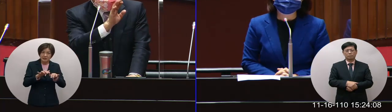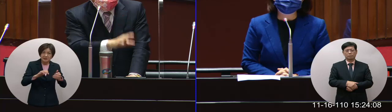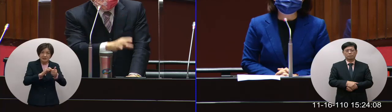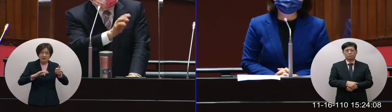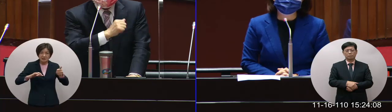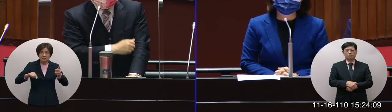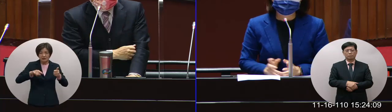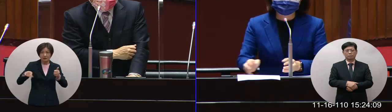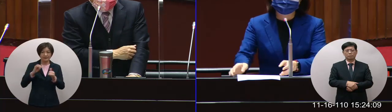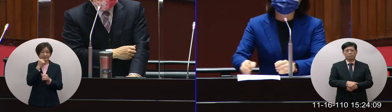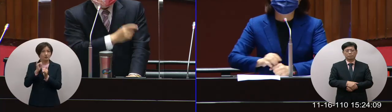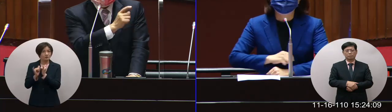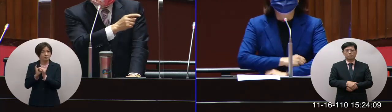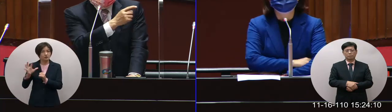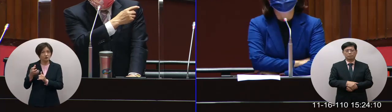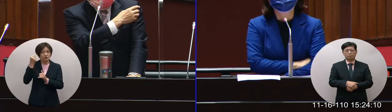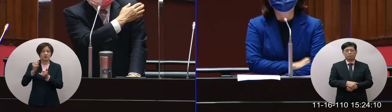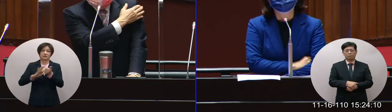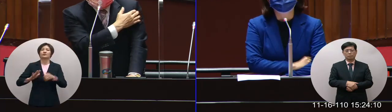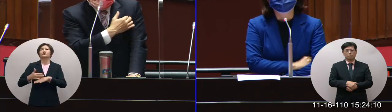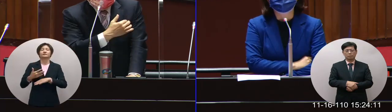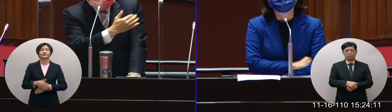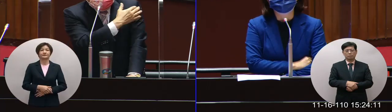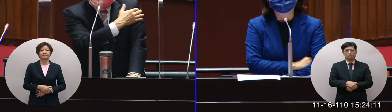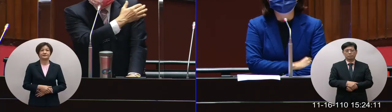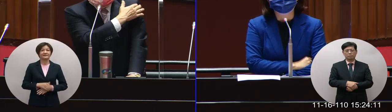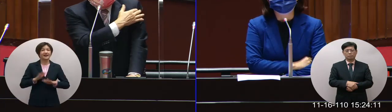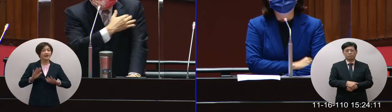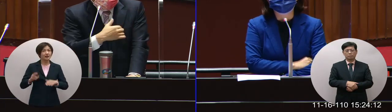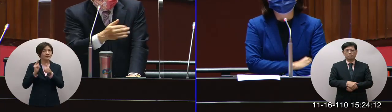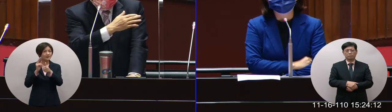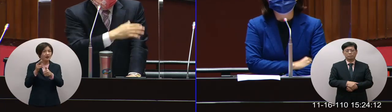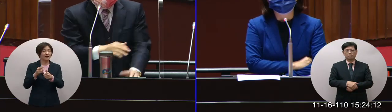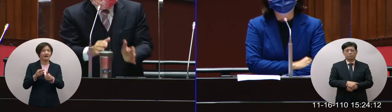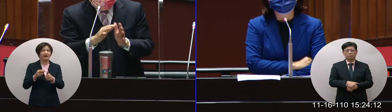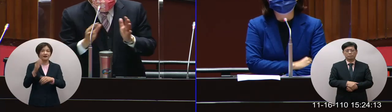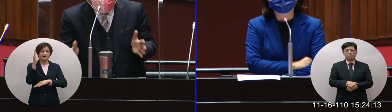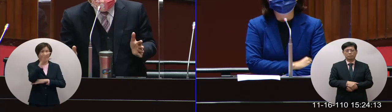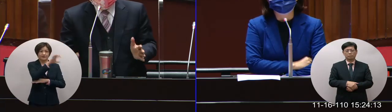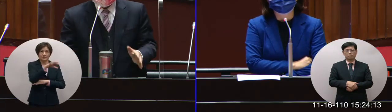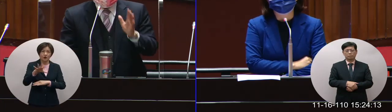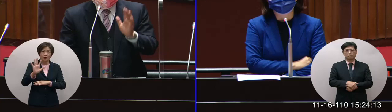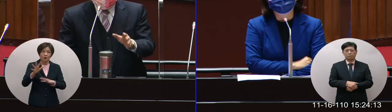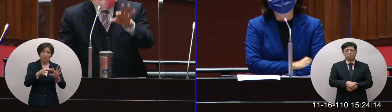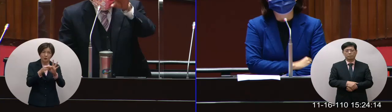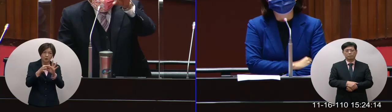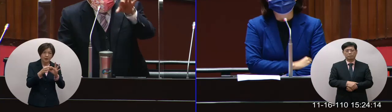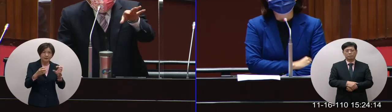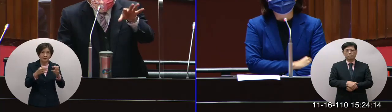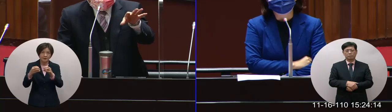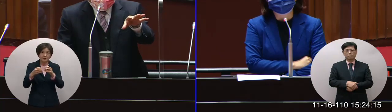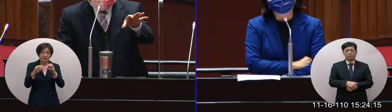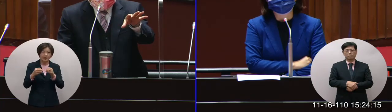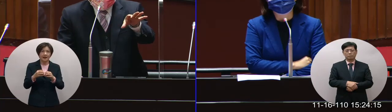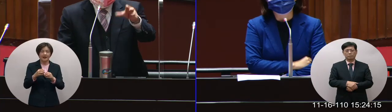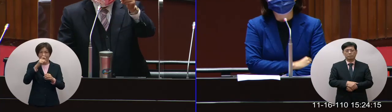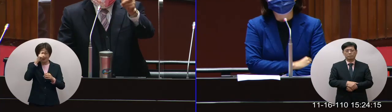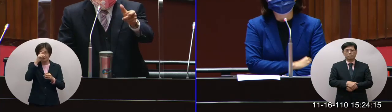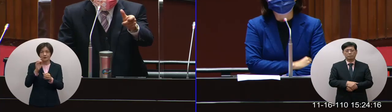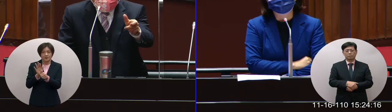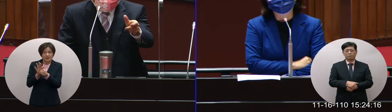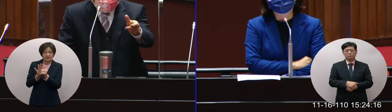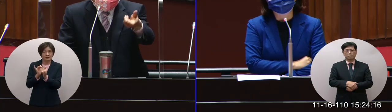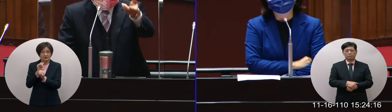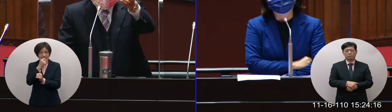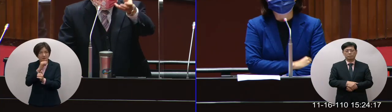讓他的權益受影響那現在已經請這個相關部會大家盤最後會往好的方向